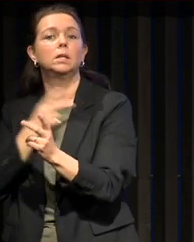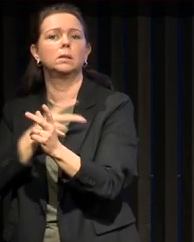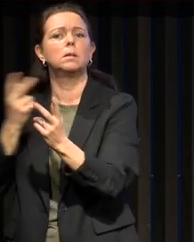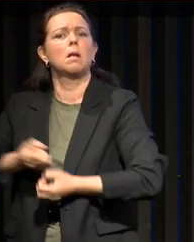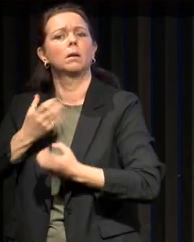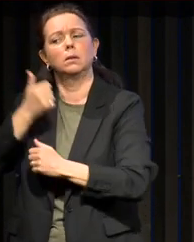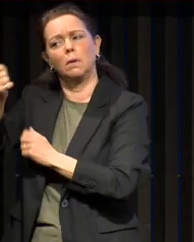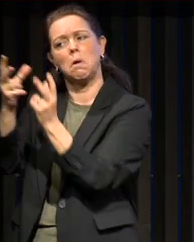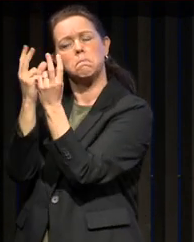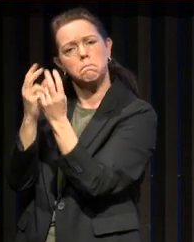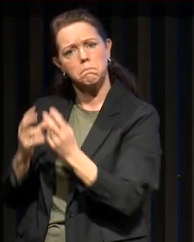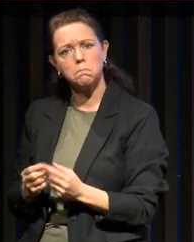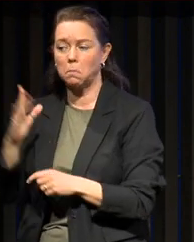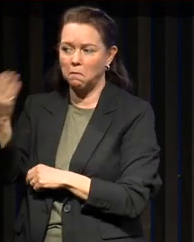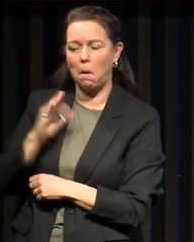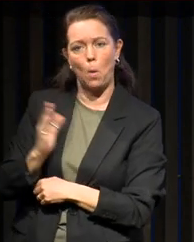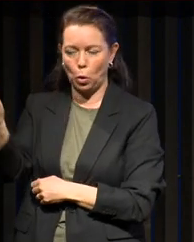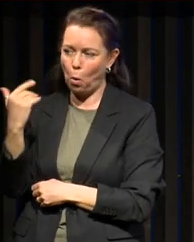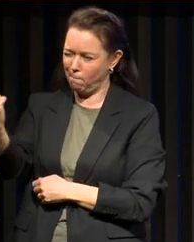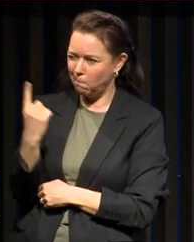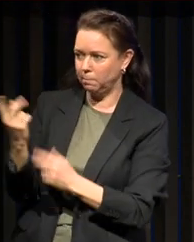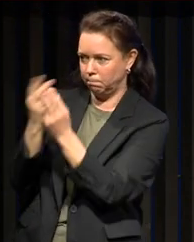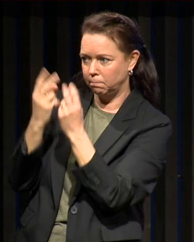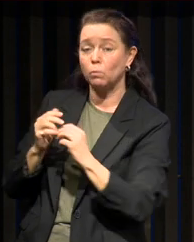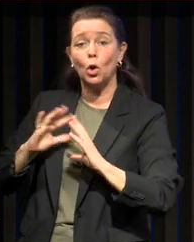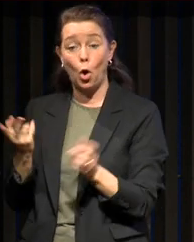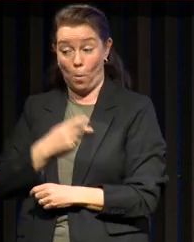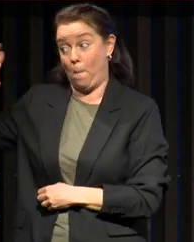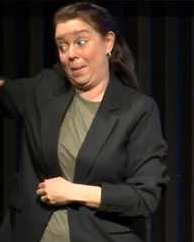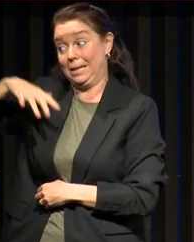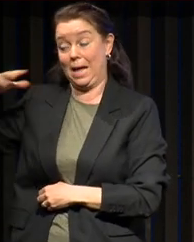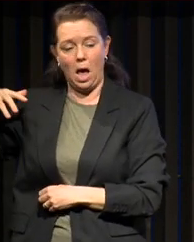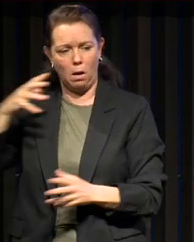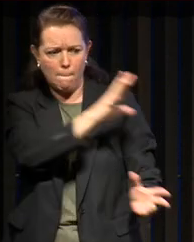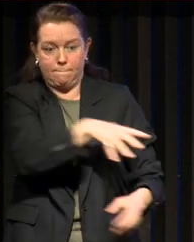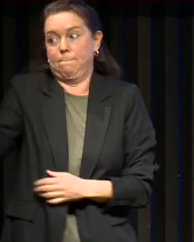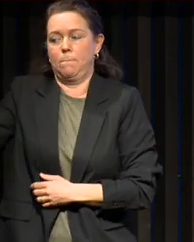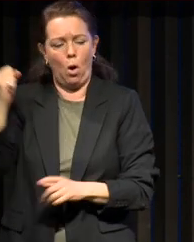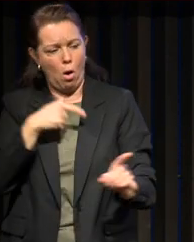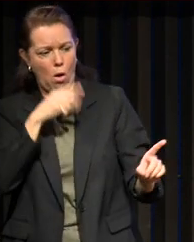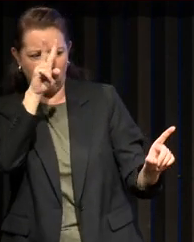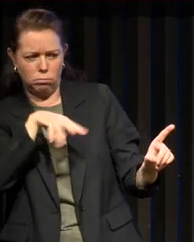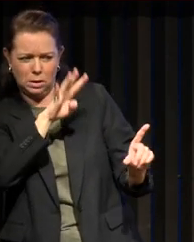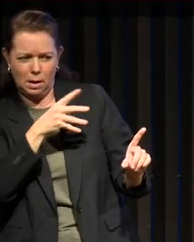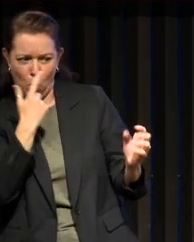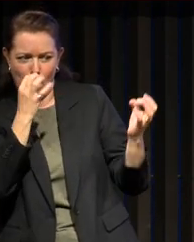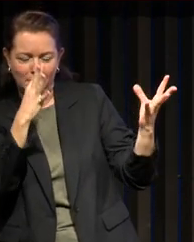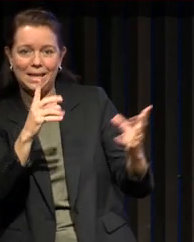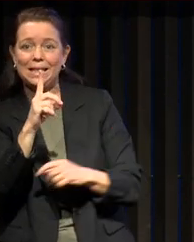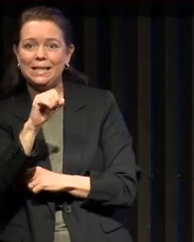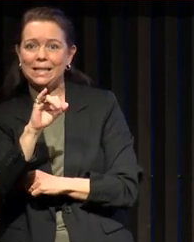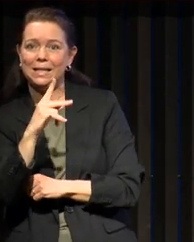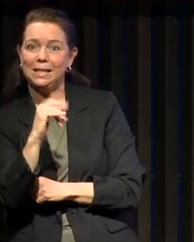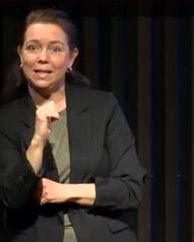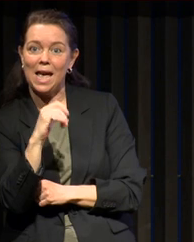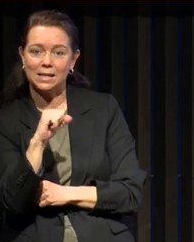notamment pour nous parler de ces aspects-là, a montré comment les médecins ont repris à leur compte, dans leur tableau clinique, des descriptions de Dickens. C'est à